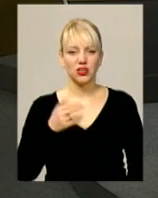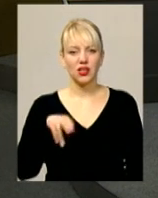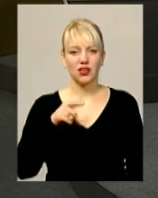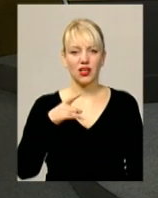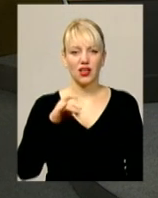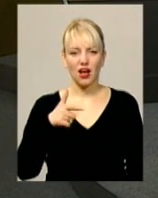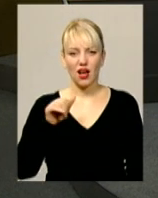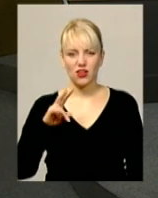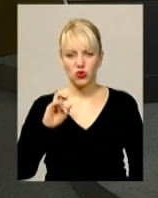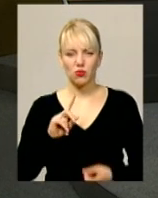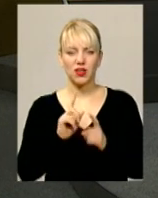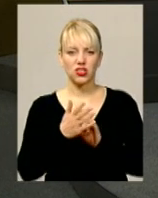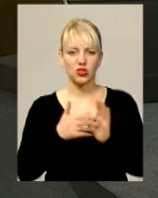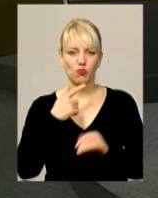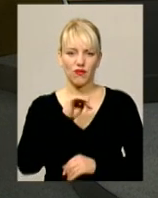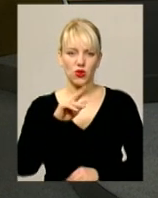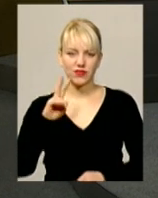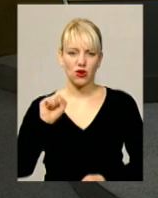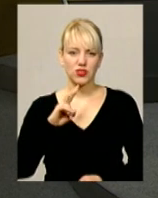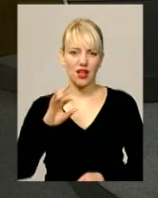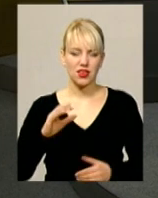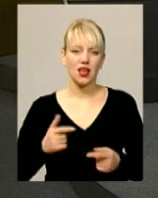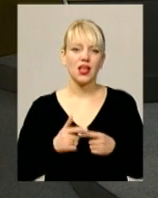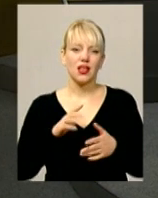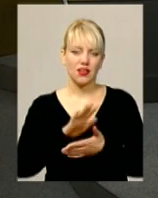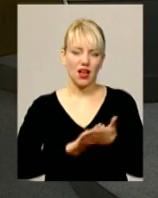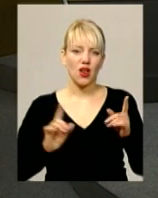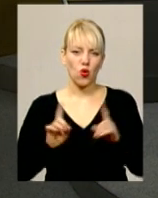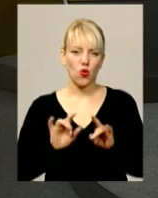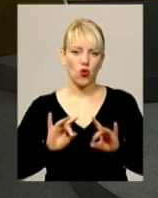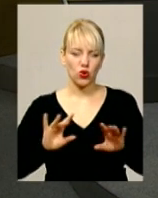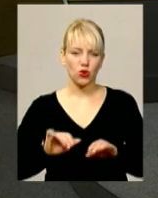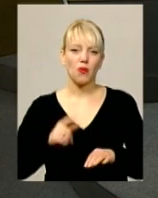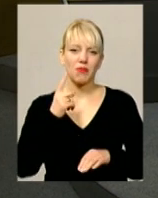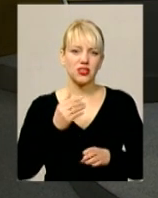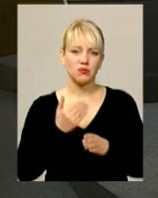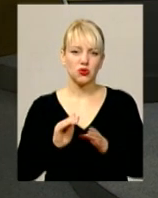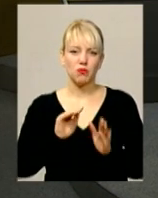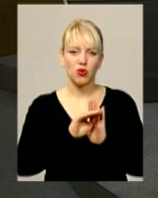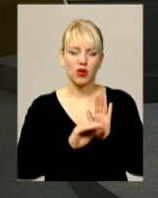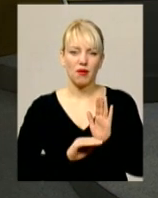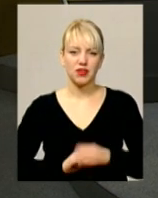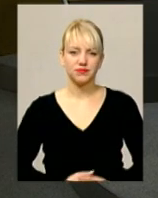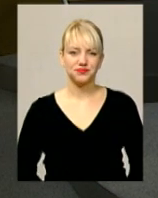Драганчук та диктор жестової мови Оксана Фіновська. Далі коротко про теми першої половини програми.